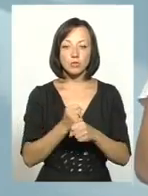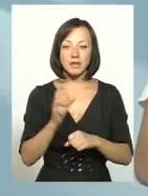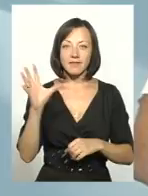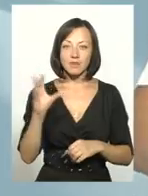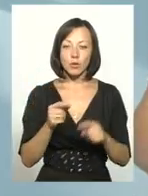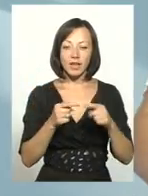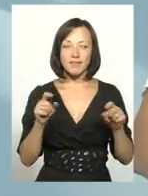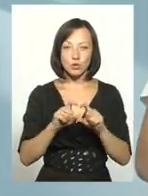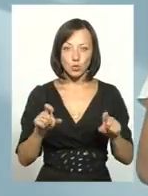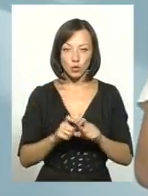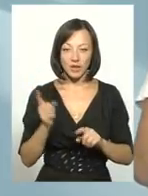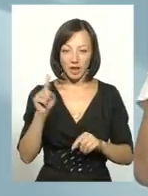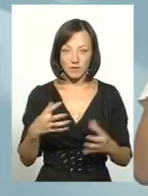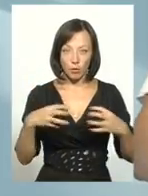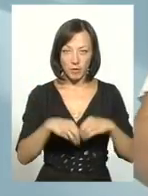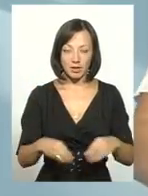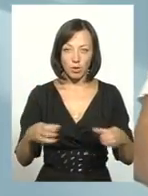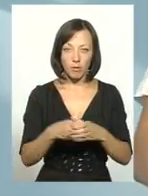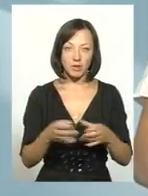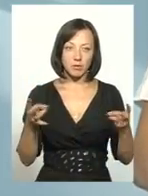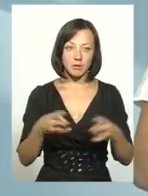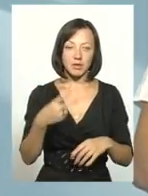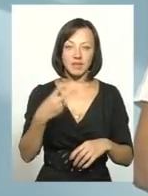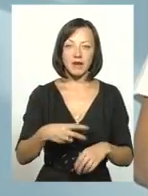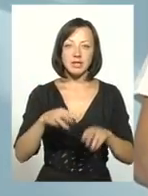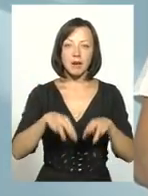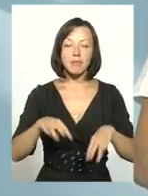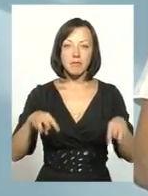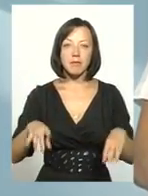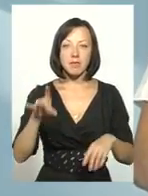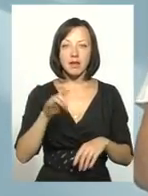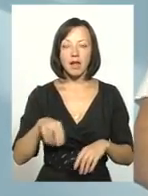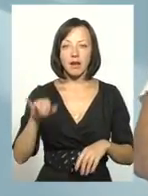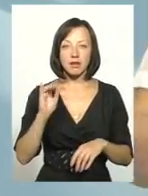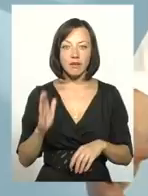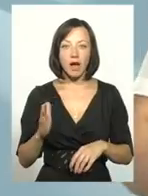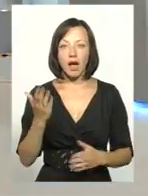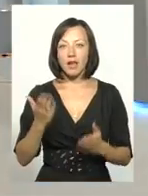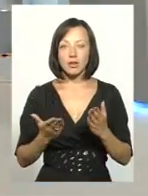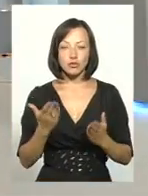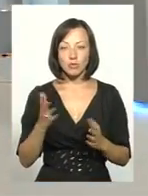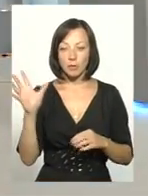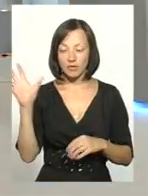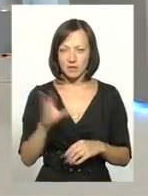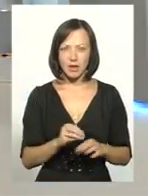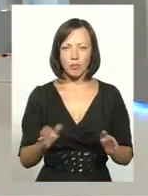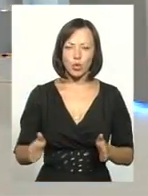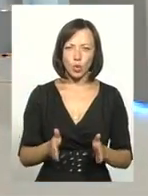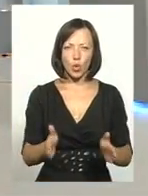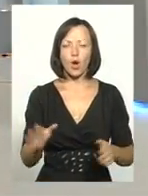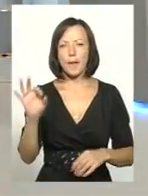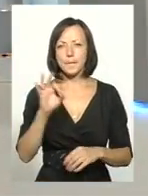інфраструктуру, навіть в об'єднаних громадах, потрібно 20 мільярдів. Ну, ніяк не 216 мільйонів. Якщо ми будемо говорити про все, про дороги,